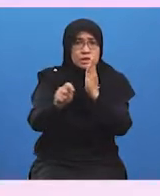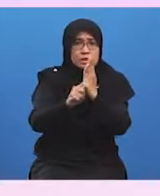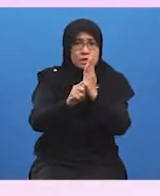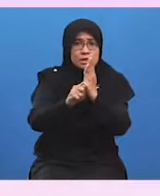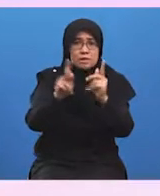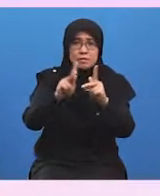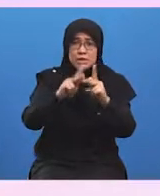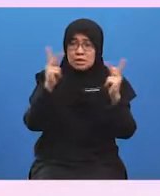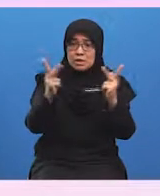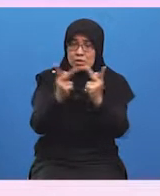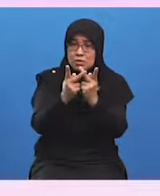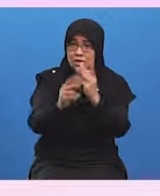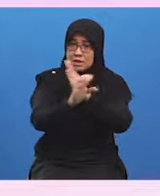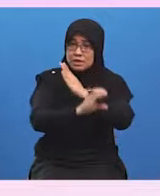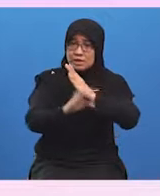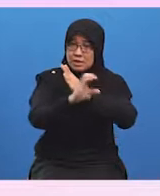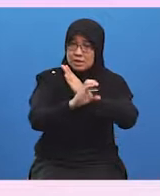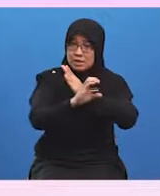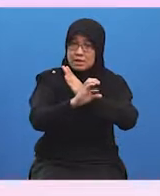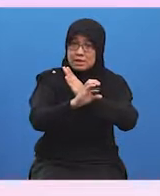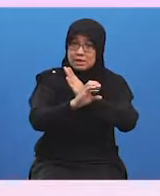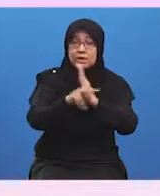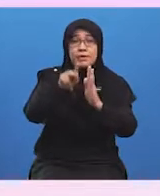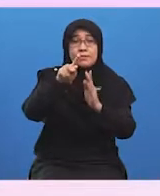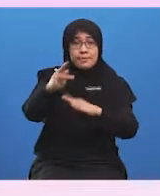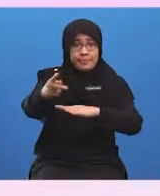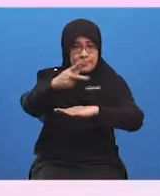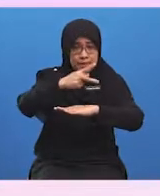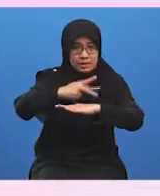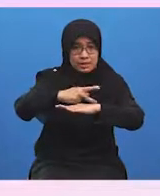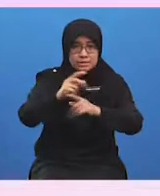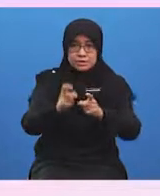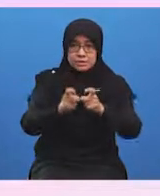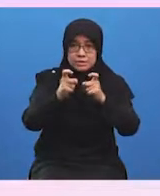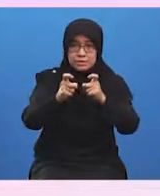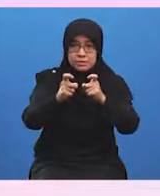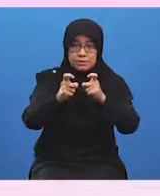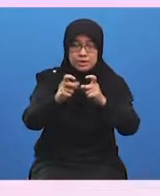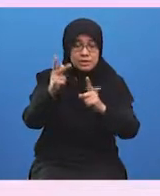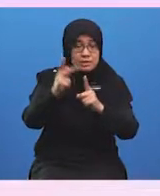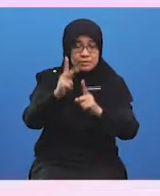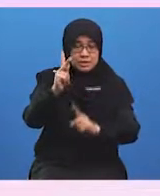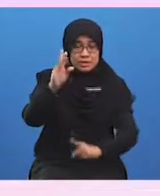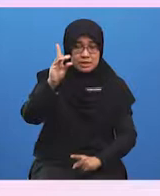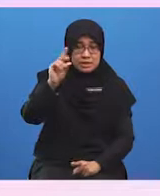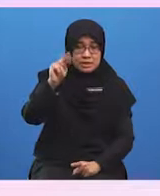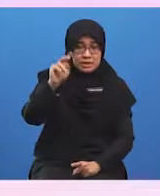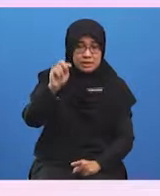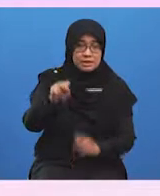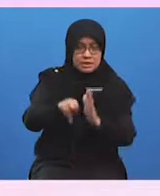Kesannya, sumbangan PKS kepada KDNK terus meningkat dari tahun ke tahun.